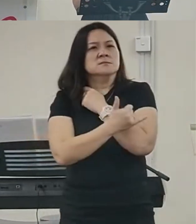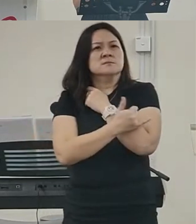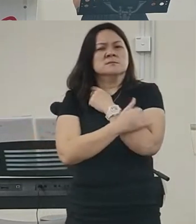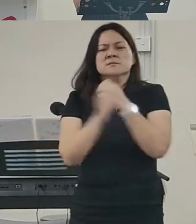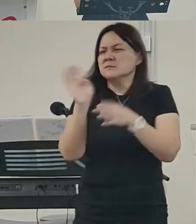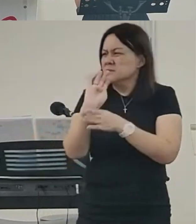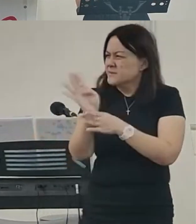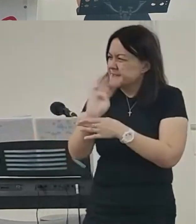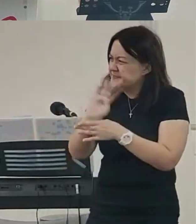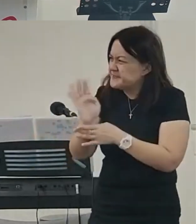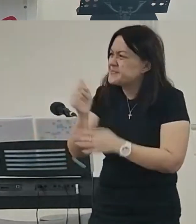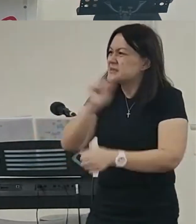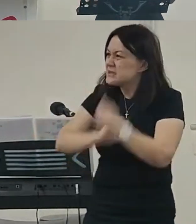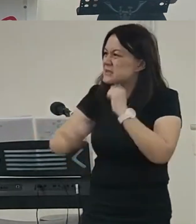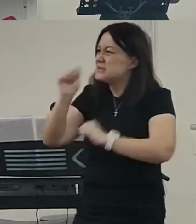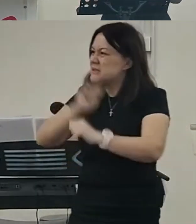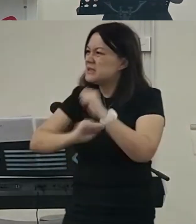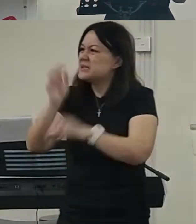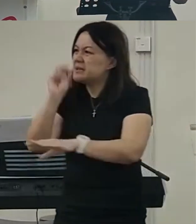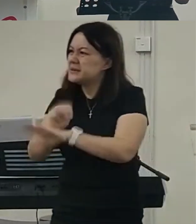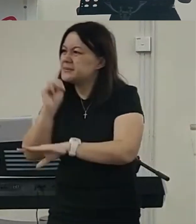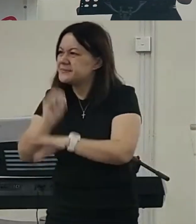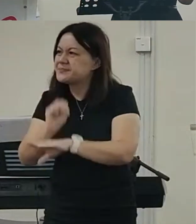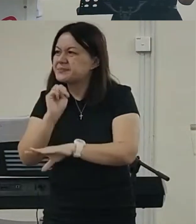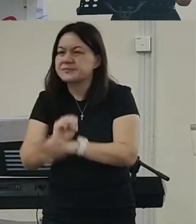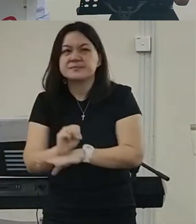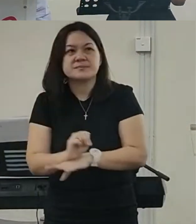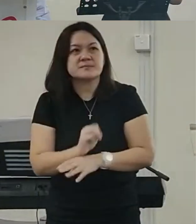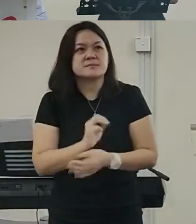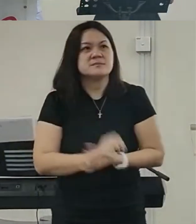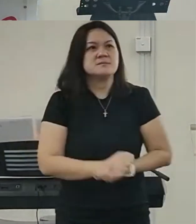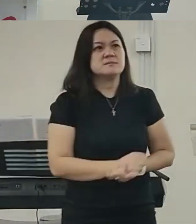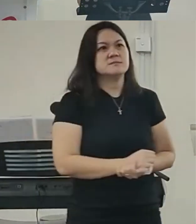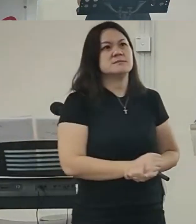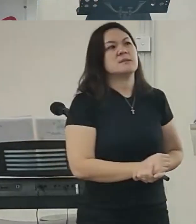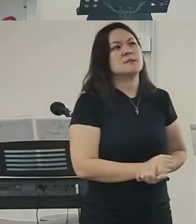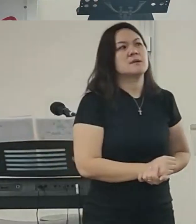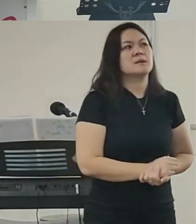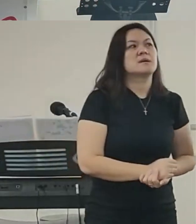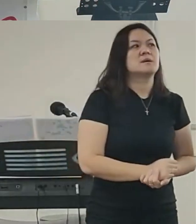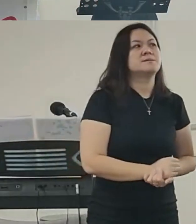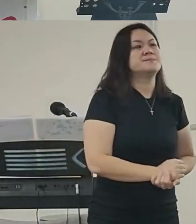那么我们大家都在忙着处理自己教会的那些活动